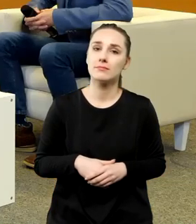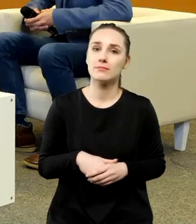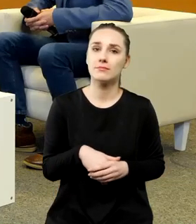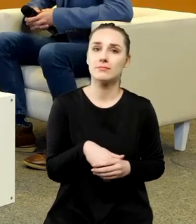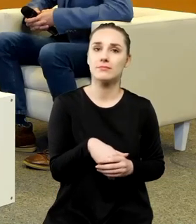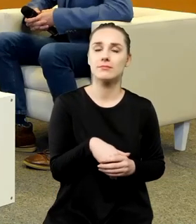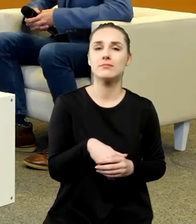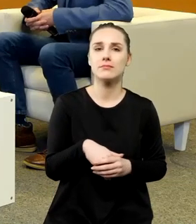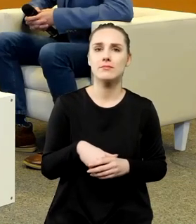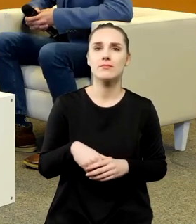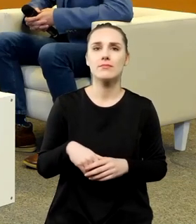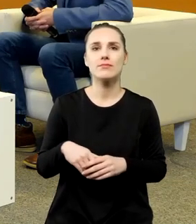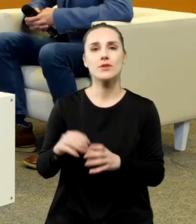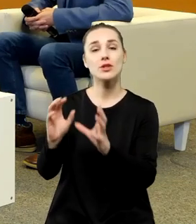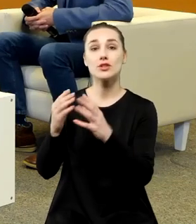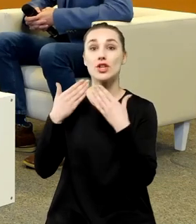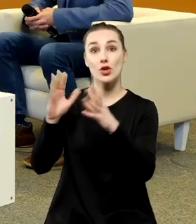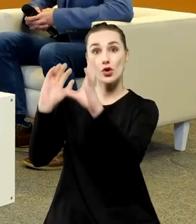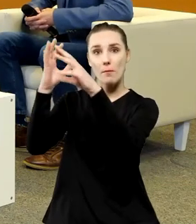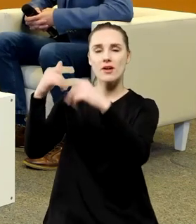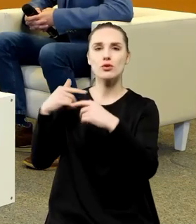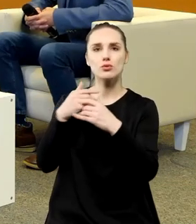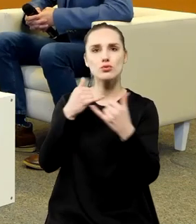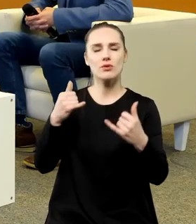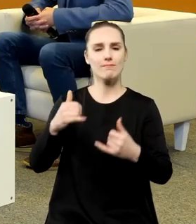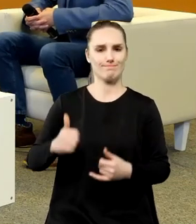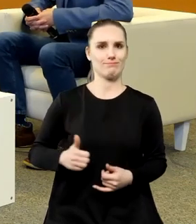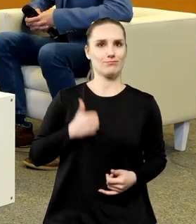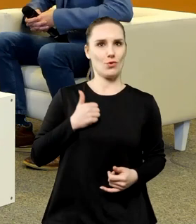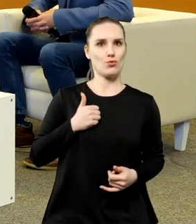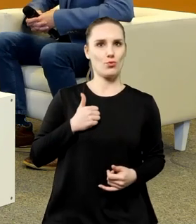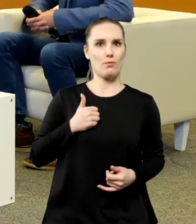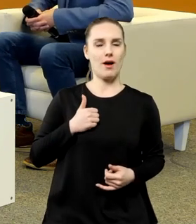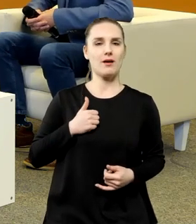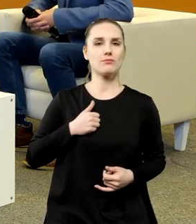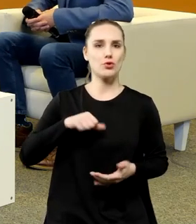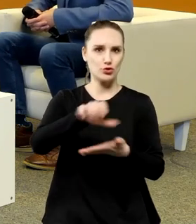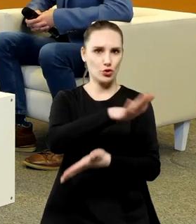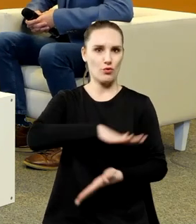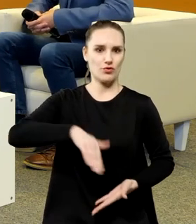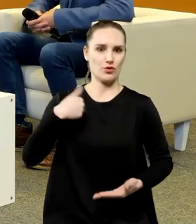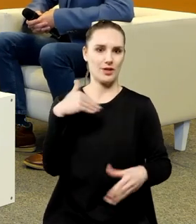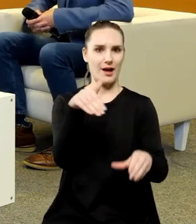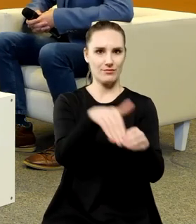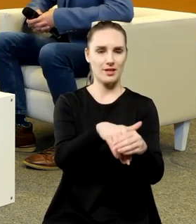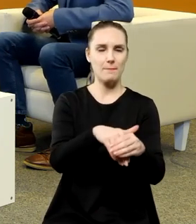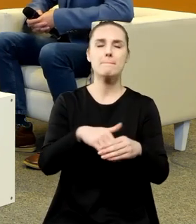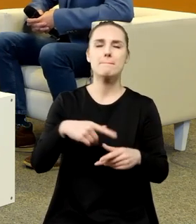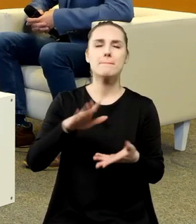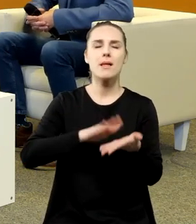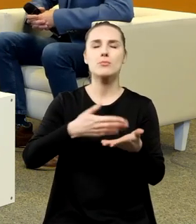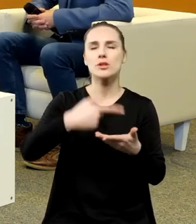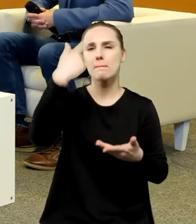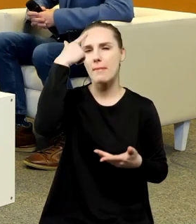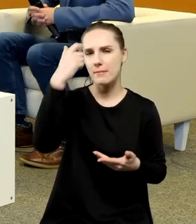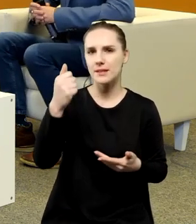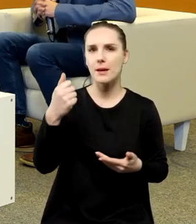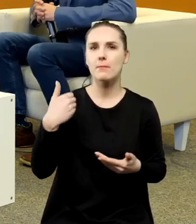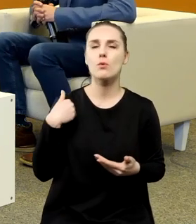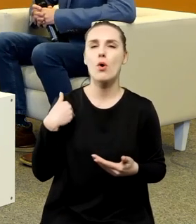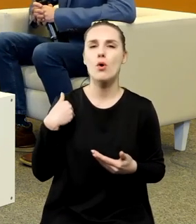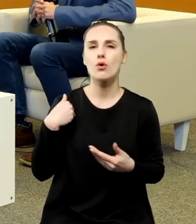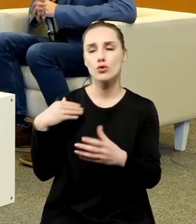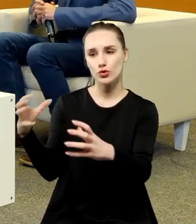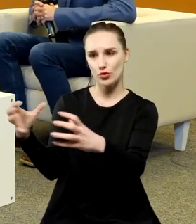takiego samookreślenia się w sposób dumny wobec środowiska w którym się znajdują i pamiętam że środowiska